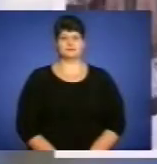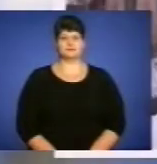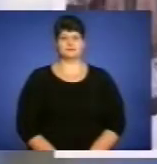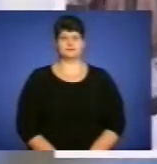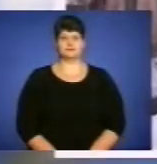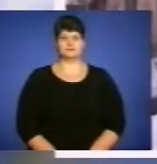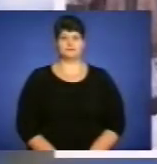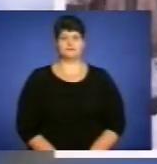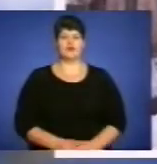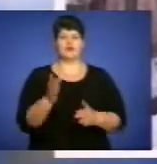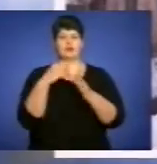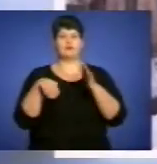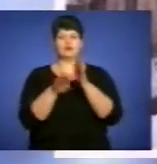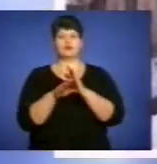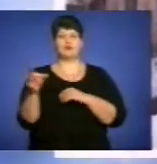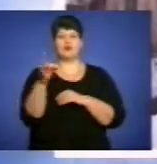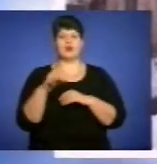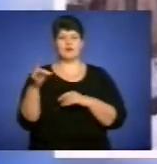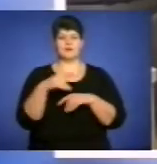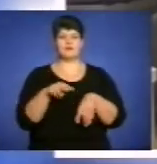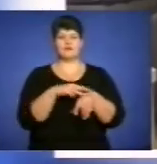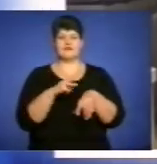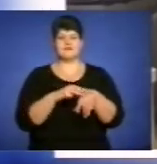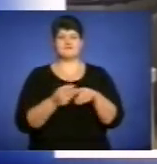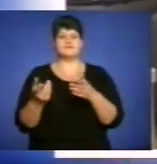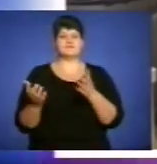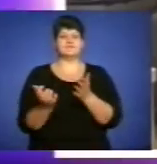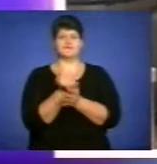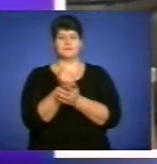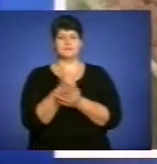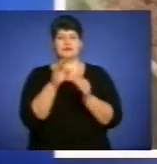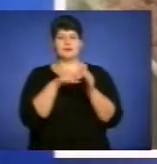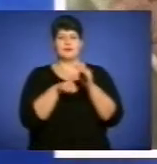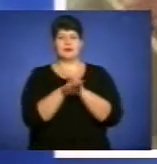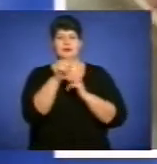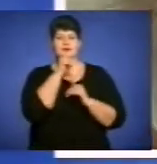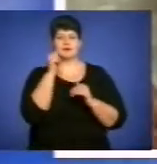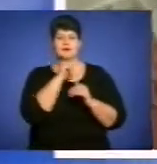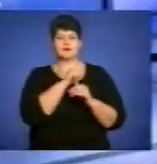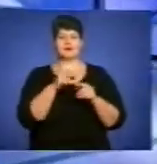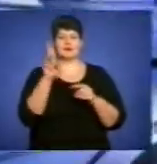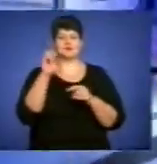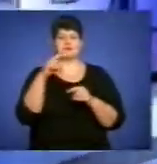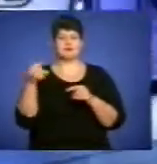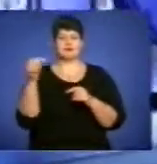У Підволочийському районі правоохоронці викрили підпільний цех із виробництва м'ясних виробів.